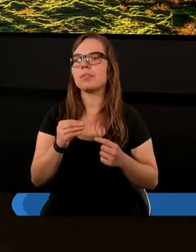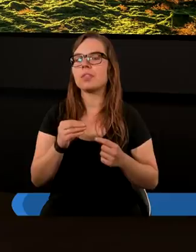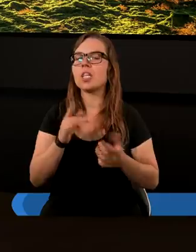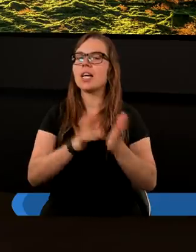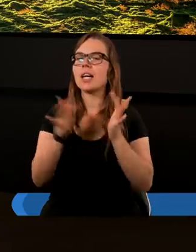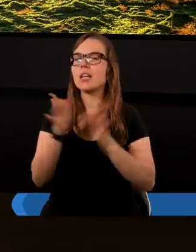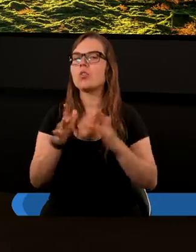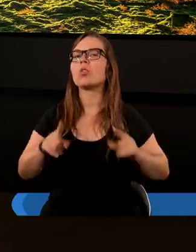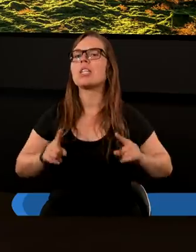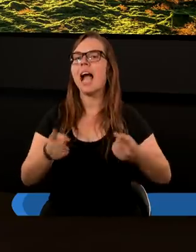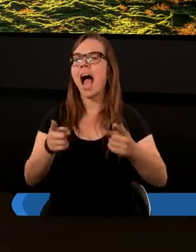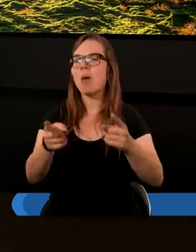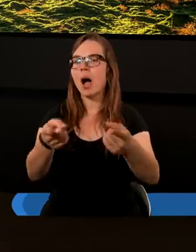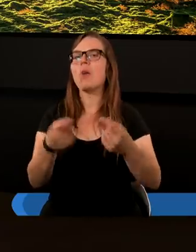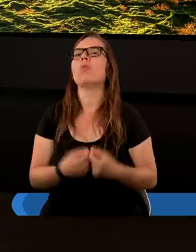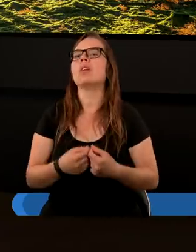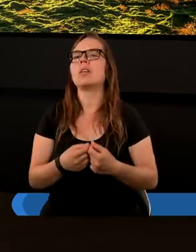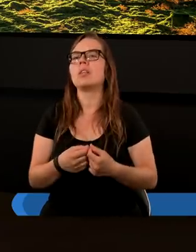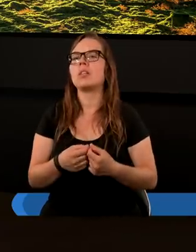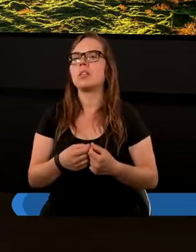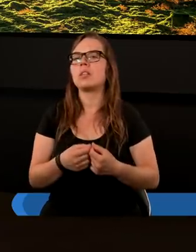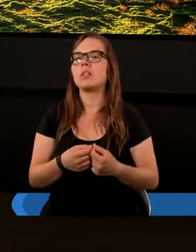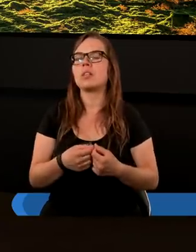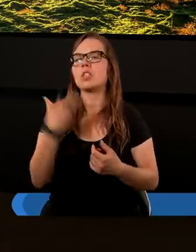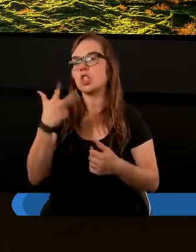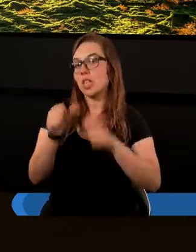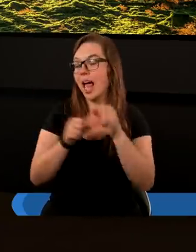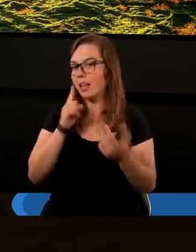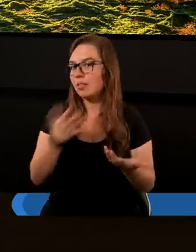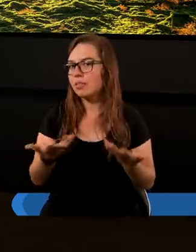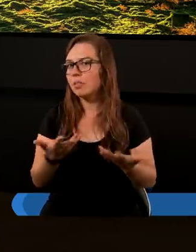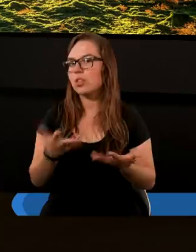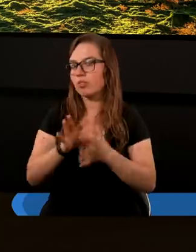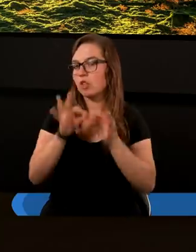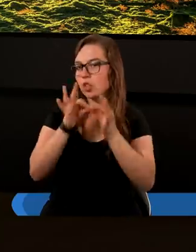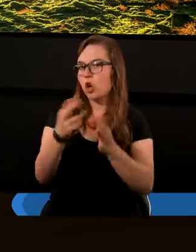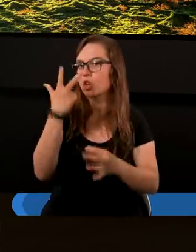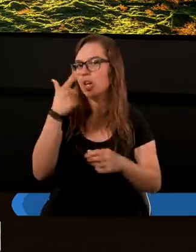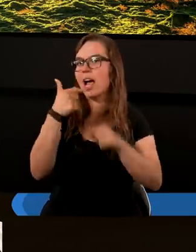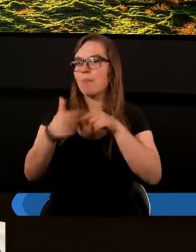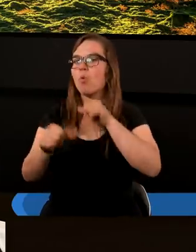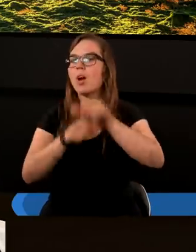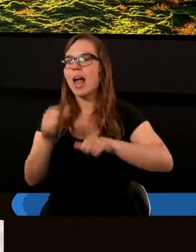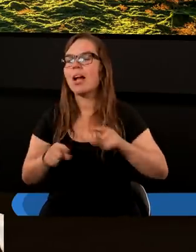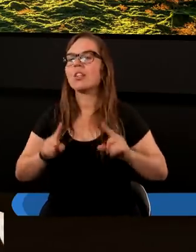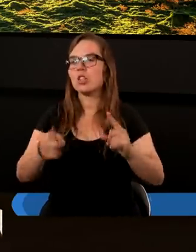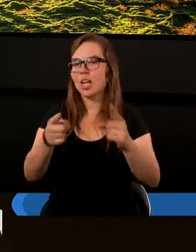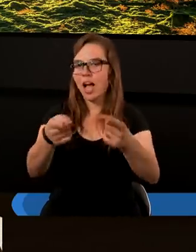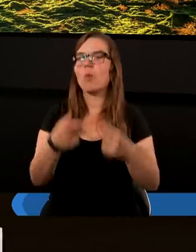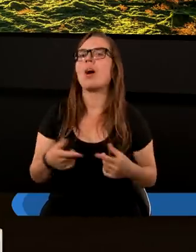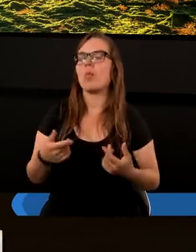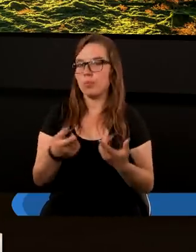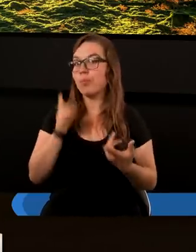Chrystus działał trzy lata, nie? W ciągu trzech i pół lat Chrystus